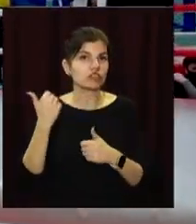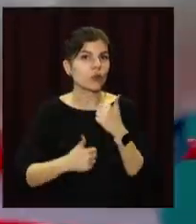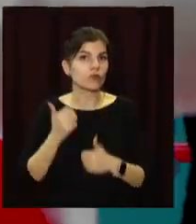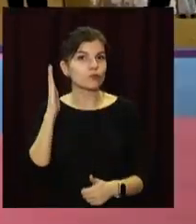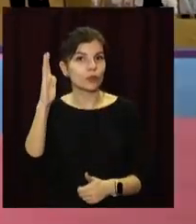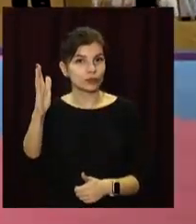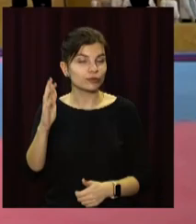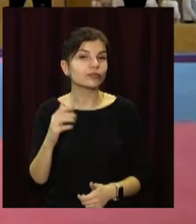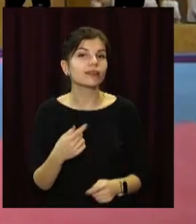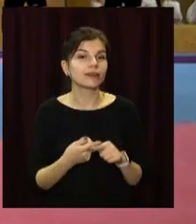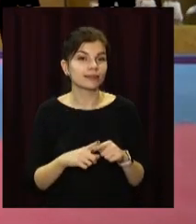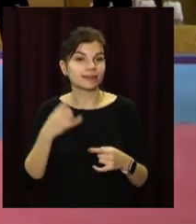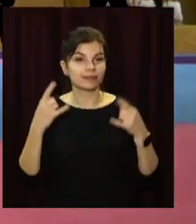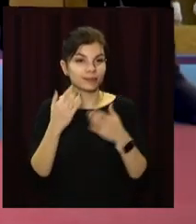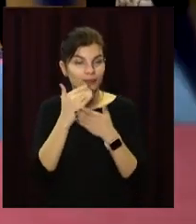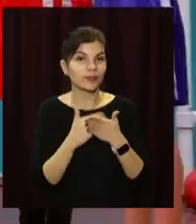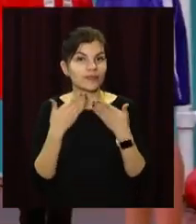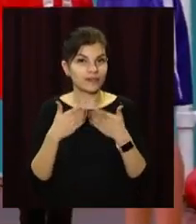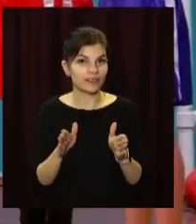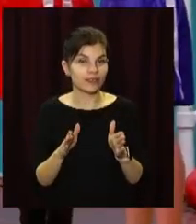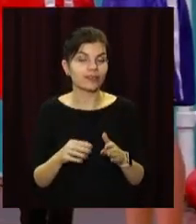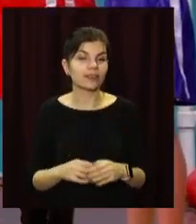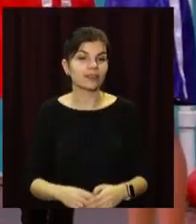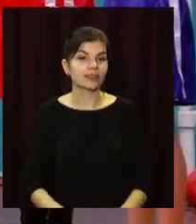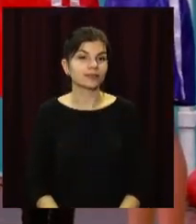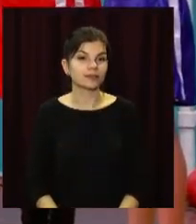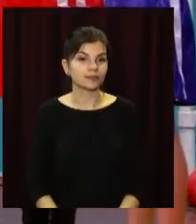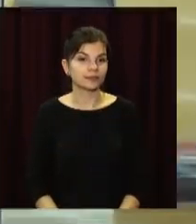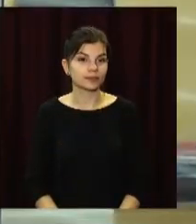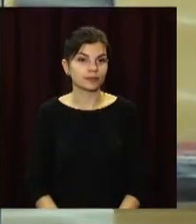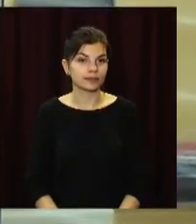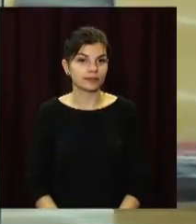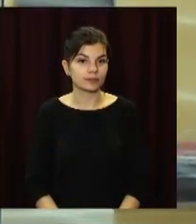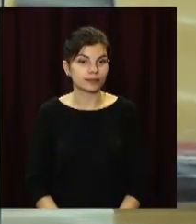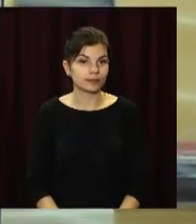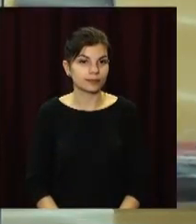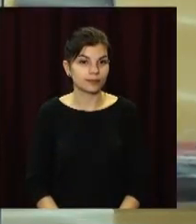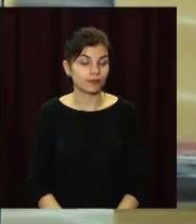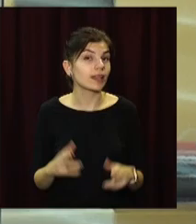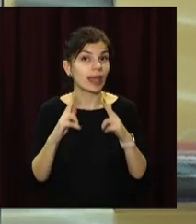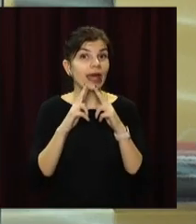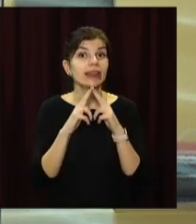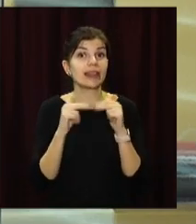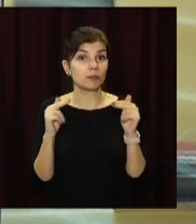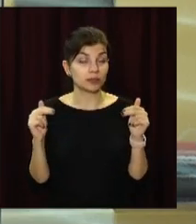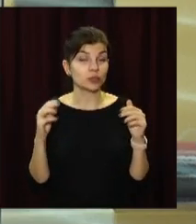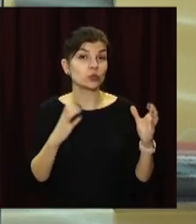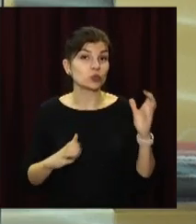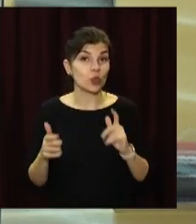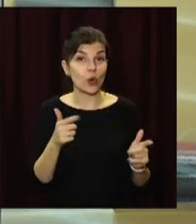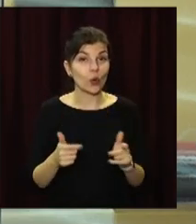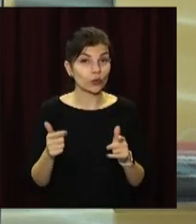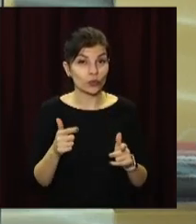змагань. Галина Гусак, Сергій Язовських, OpenNews, телеканал «Відкритий». Дніпровські студенти готуються